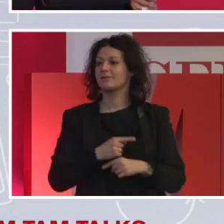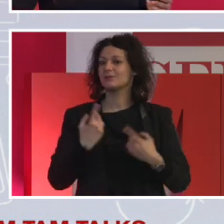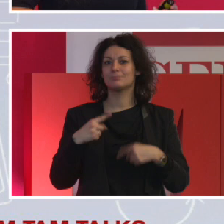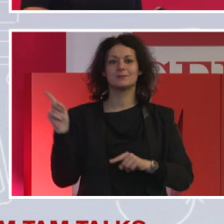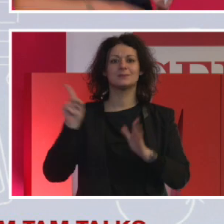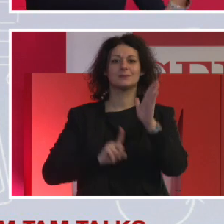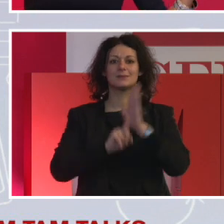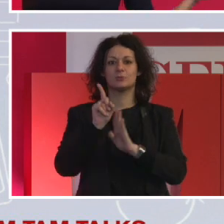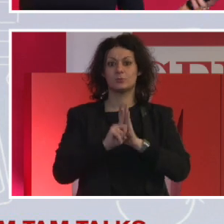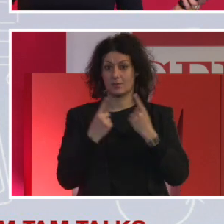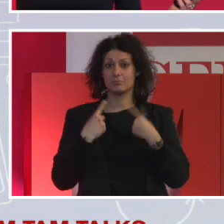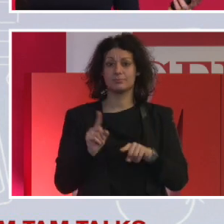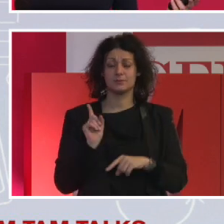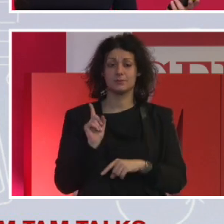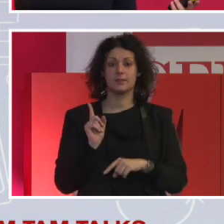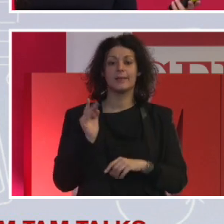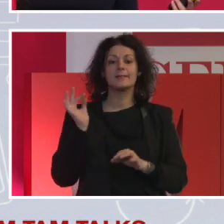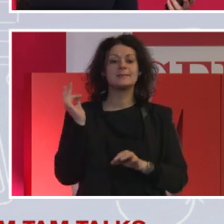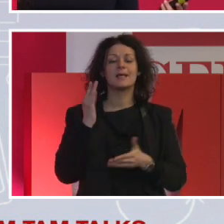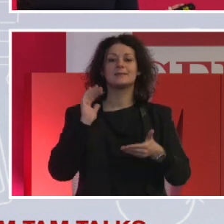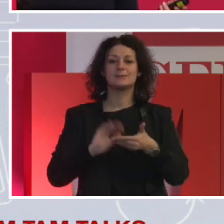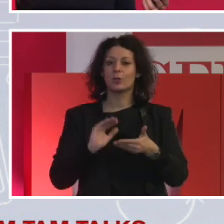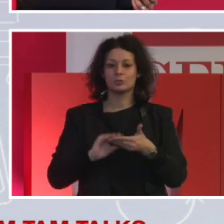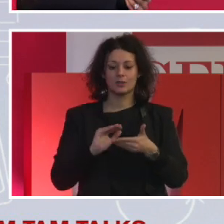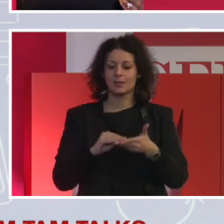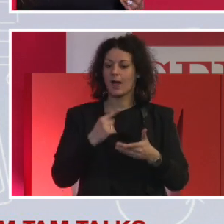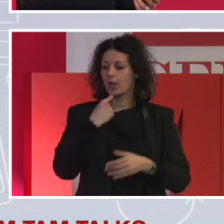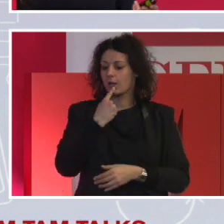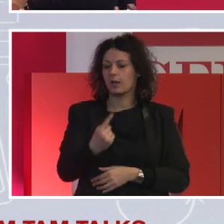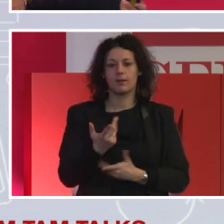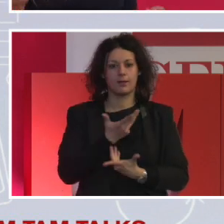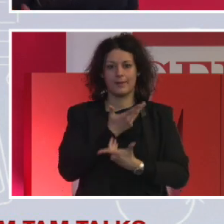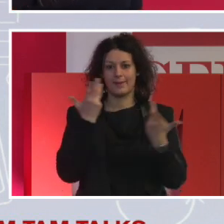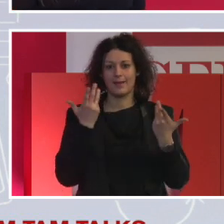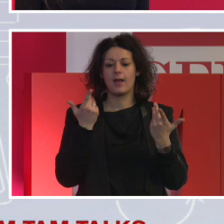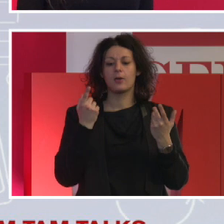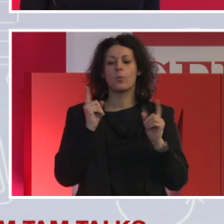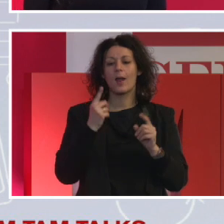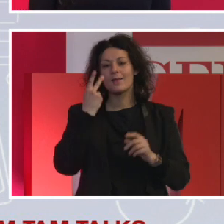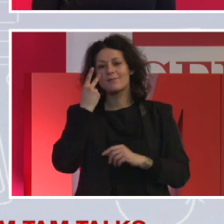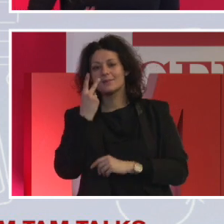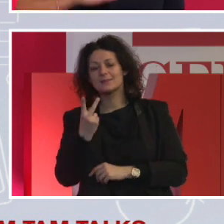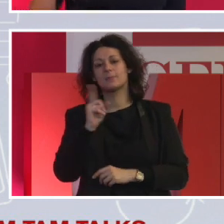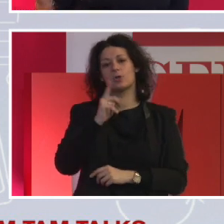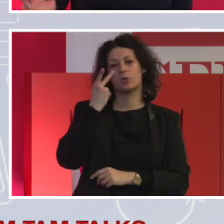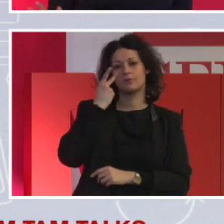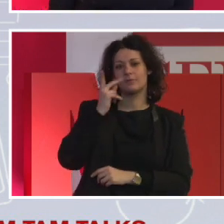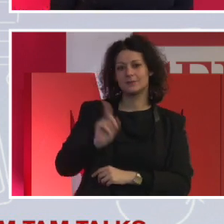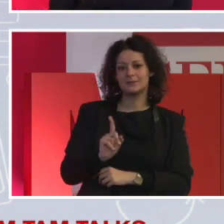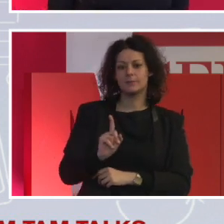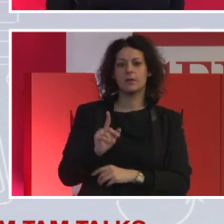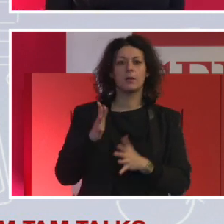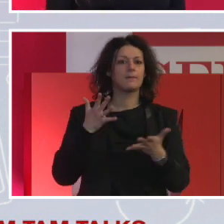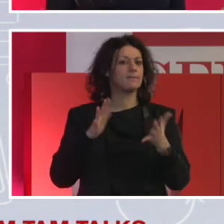società non parlano in maniera molto vasta di questo topic, ma delle cose personali, impersonali, delle cose visibili, credo che veramente si